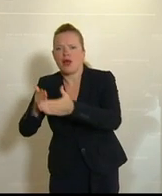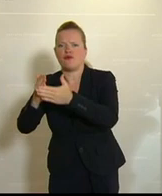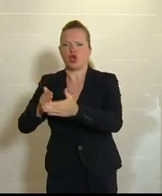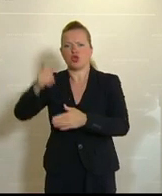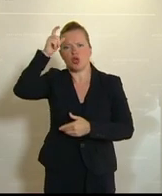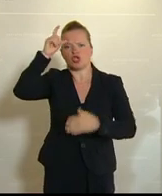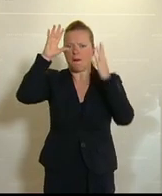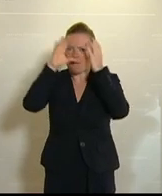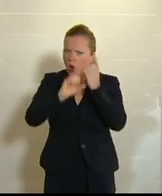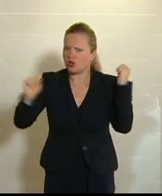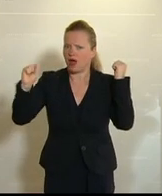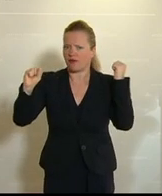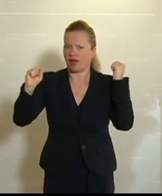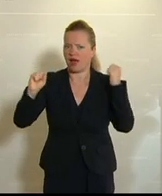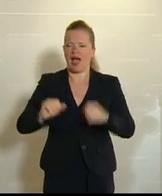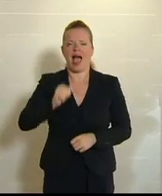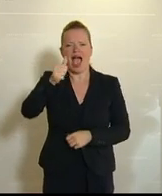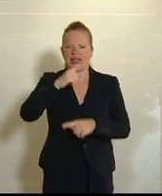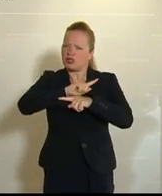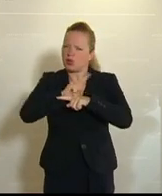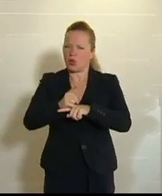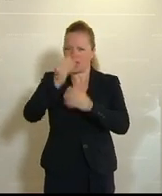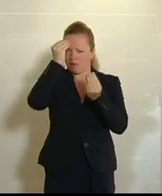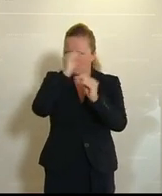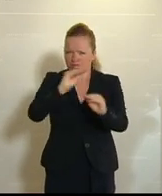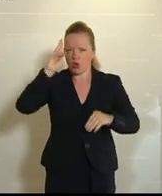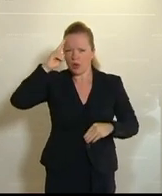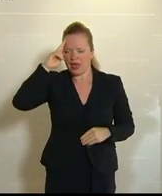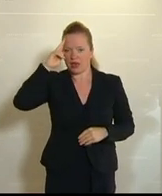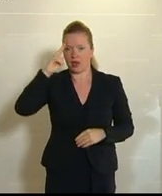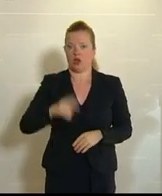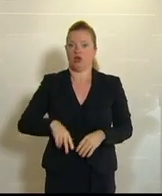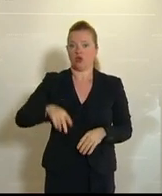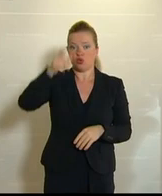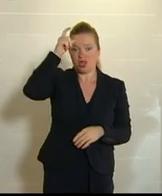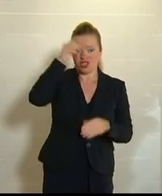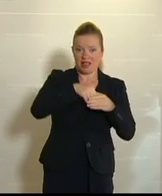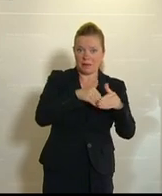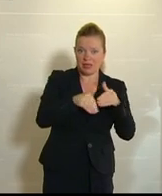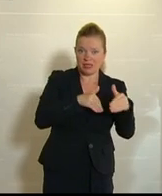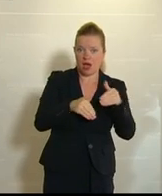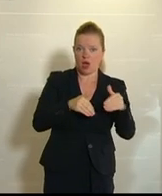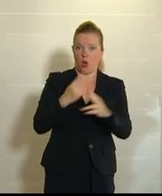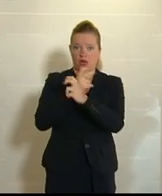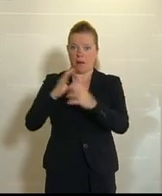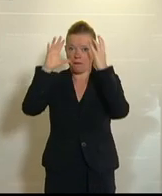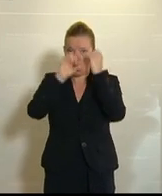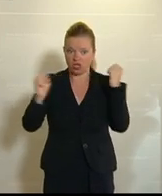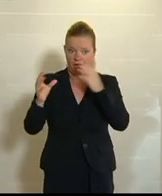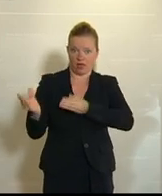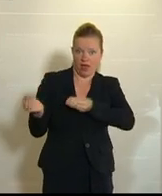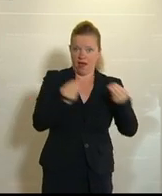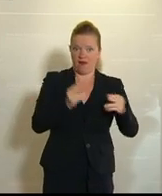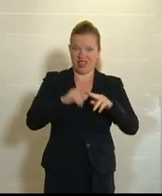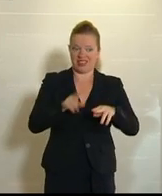Also denken Sie eine Sekunde darüber nach, was der türkische Innenminister mit dem österreichischen Botschafter gemacht hätte, wenn es in seinem Land zu